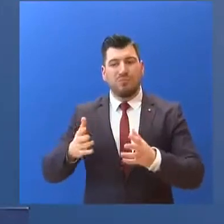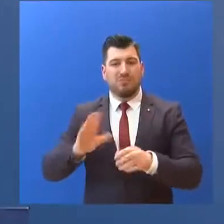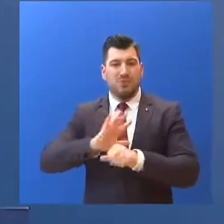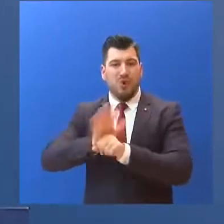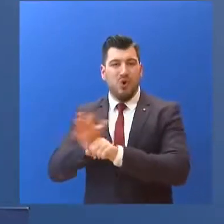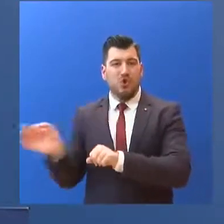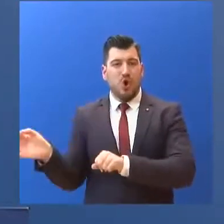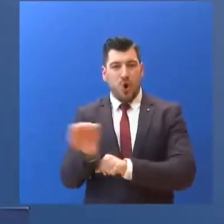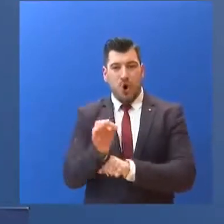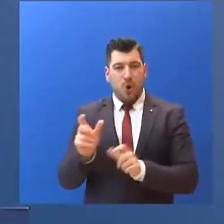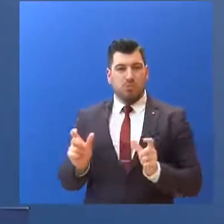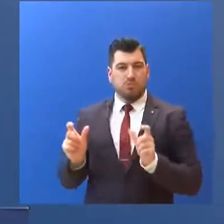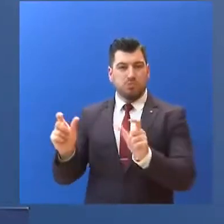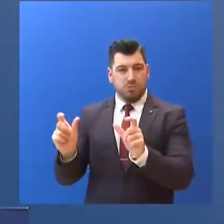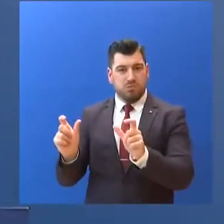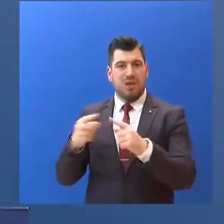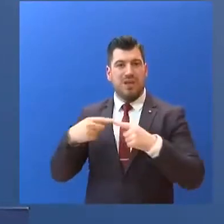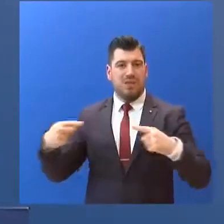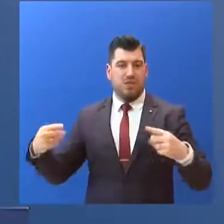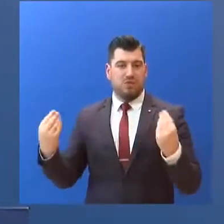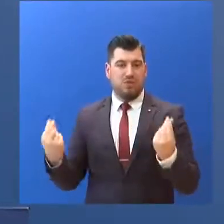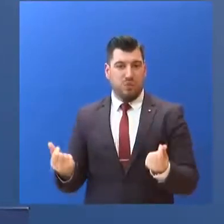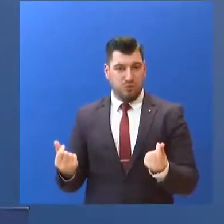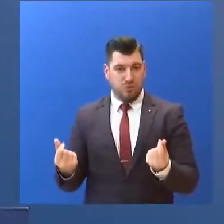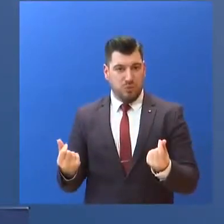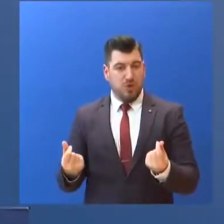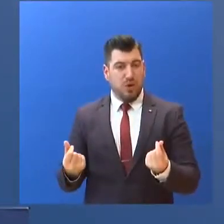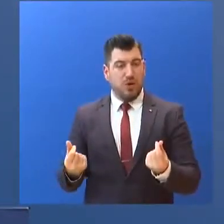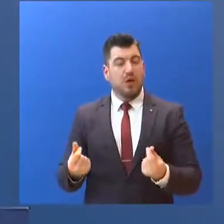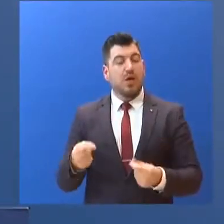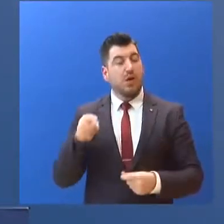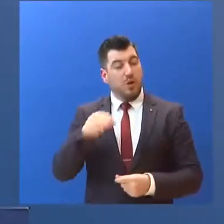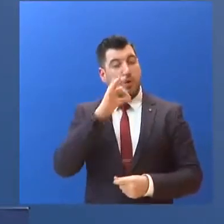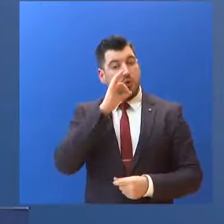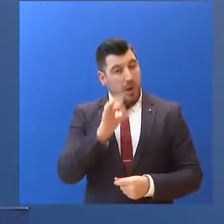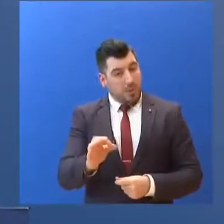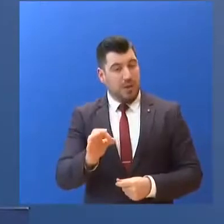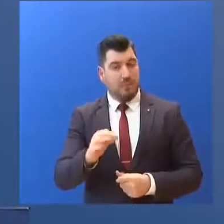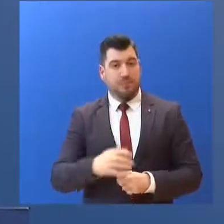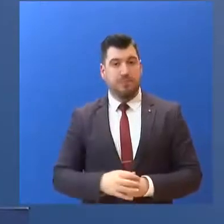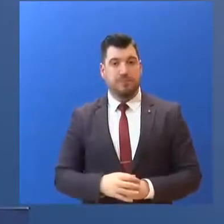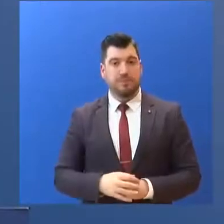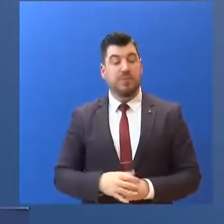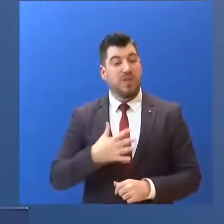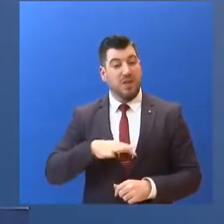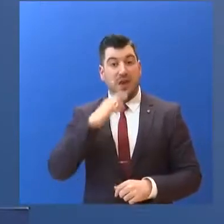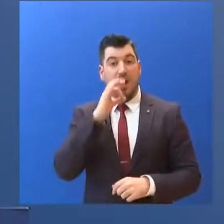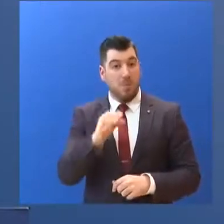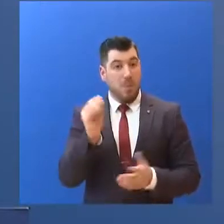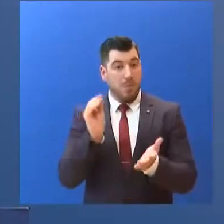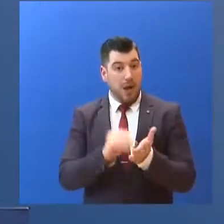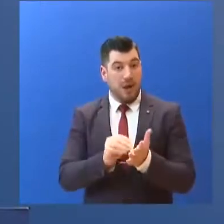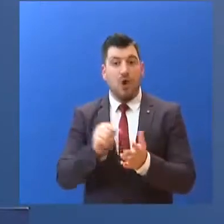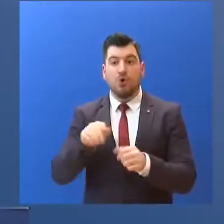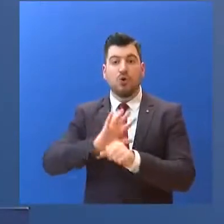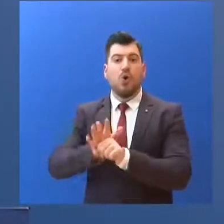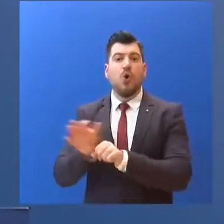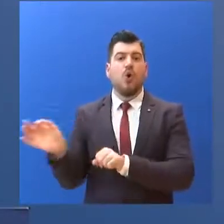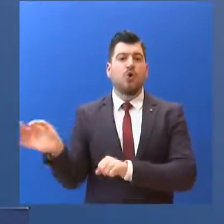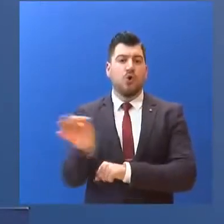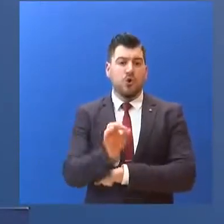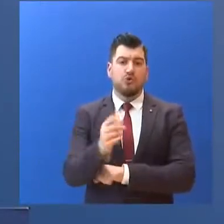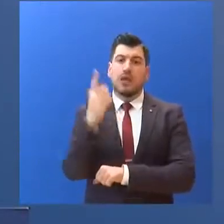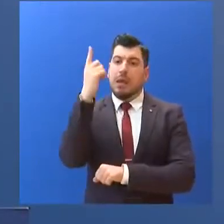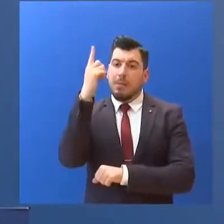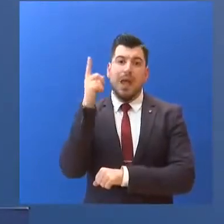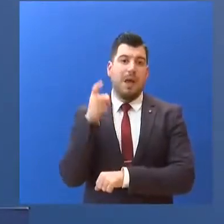αυτό σχετίζεται και με μια άλλη πρόταση... που έχει να κάνει με την πρωτοβάθμια φροντίδα υγείας. Θα ήθελα να επισημάνω... ότι ο κορονοϊός είναι μία από τις